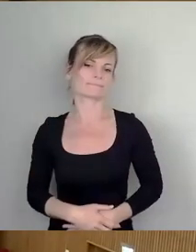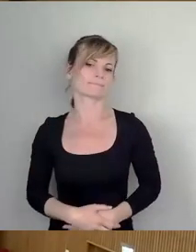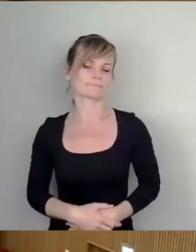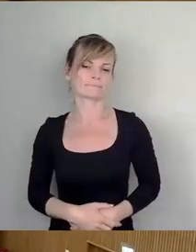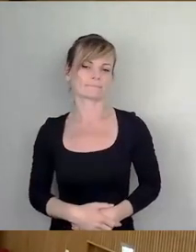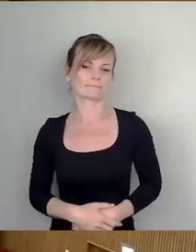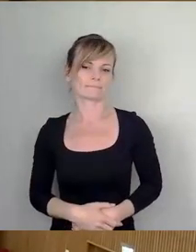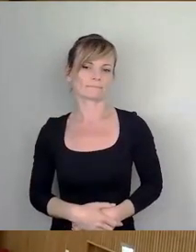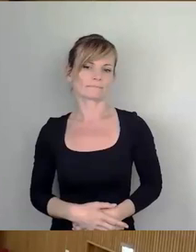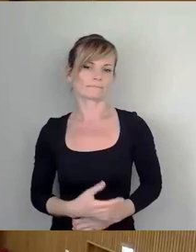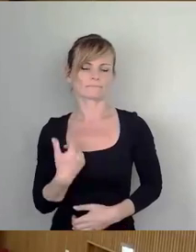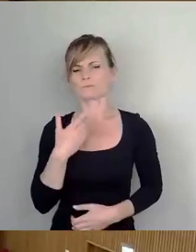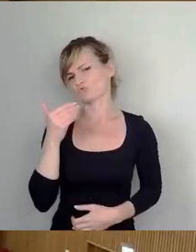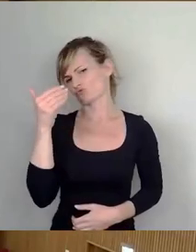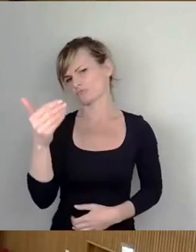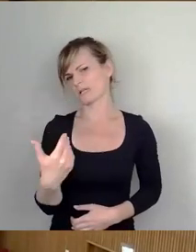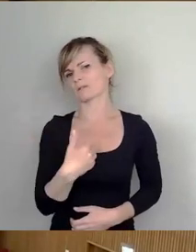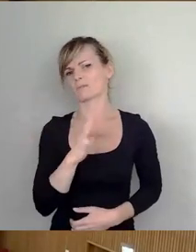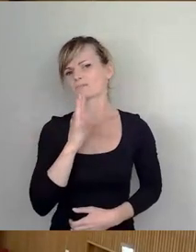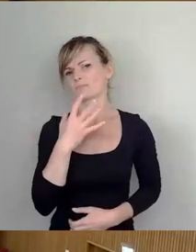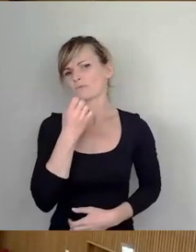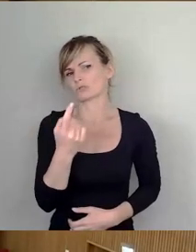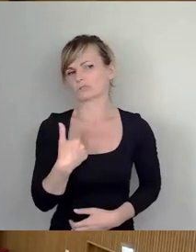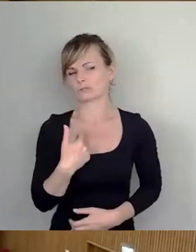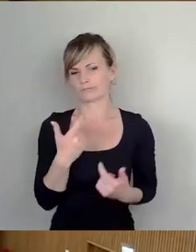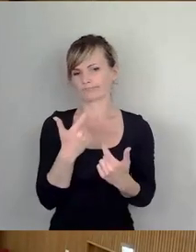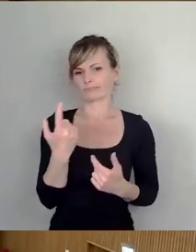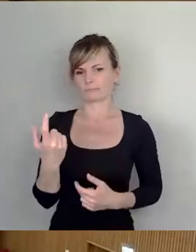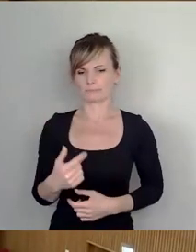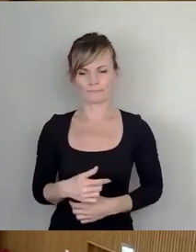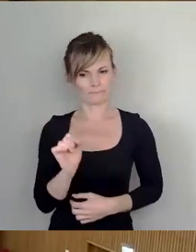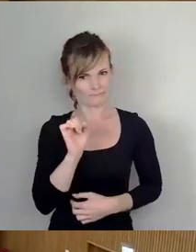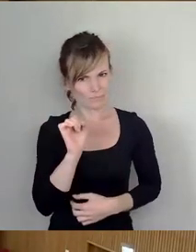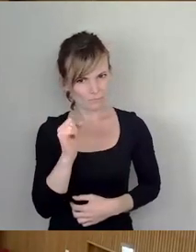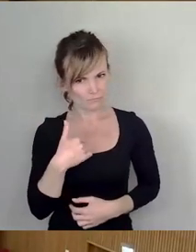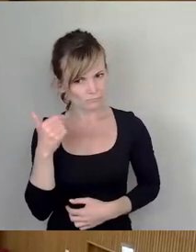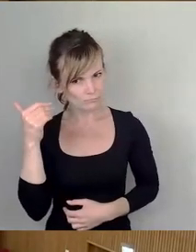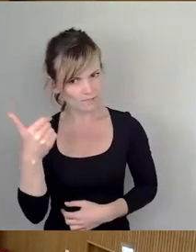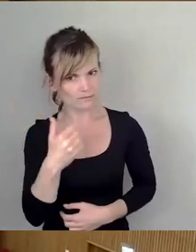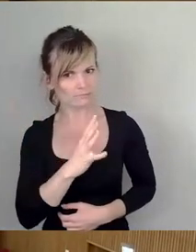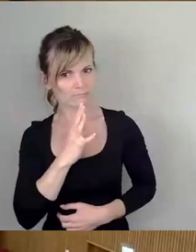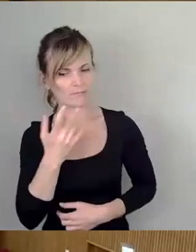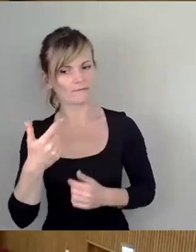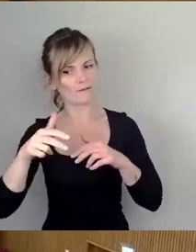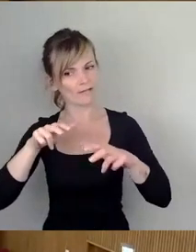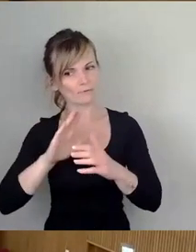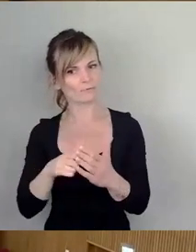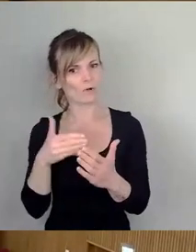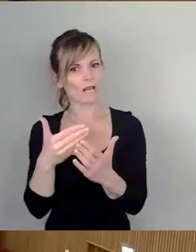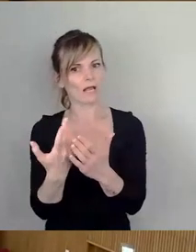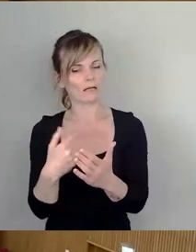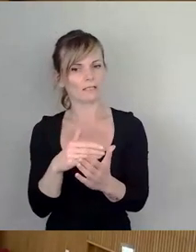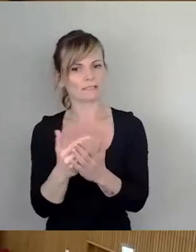Ich würde gerne später sprechen. Bitte erst mal, da es sich um eine Verwaltungsvorlage handelt, bitte ich um eine